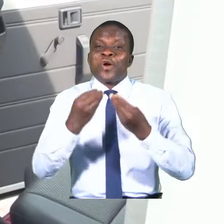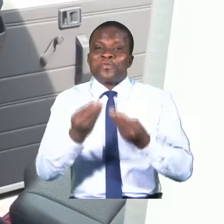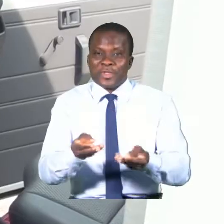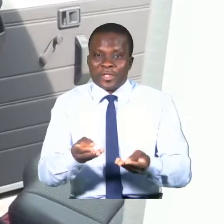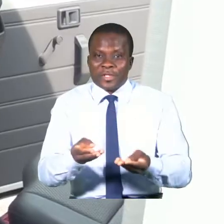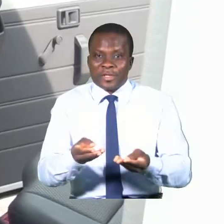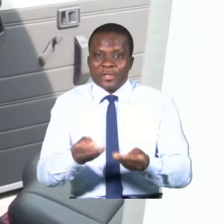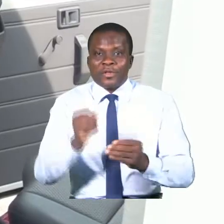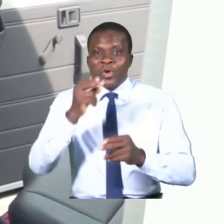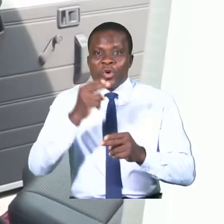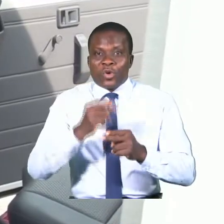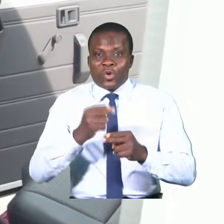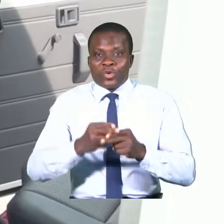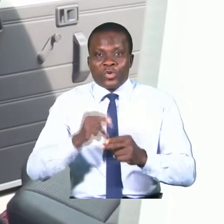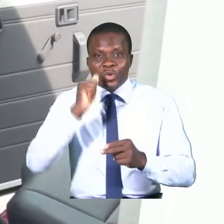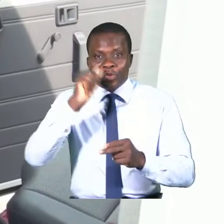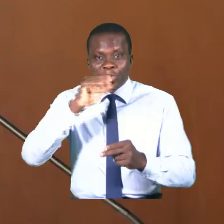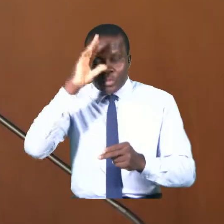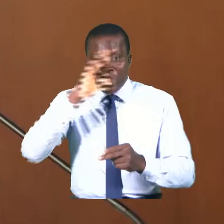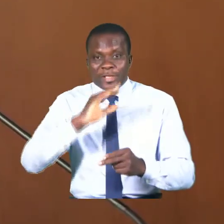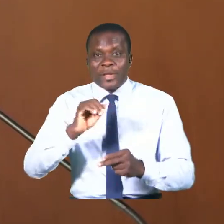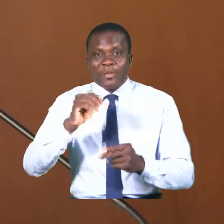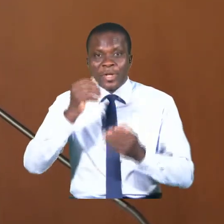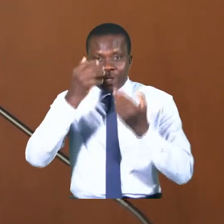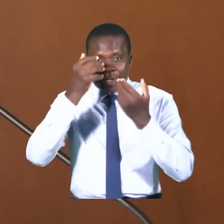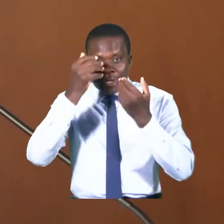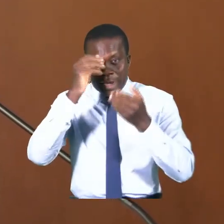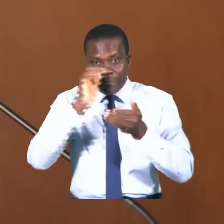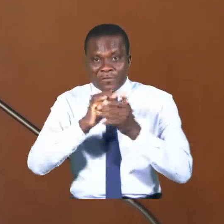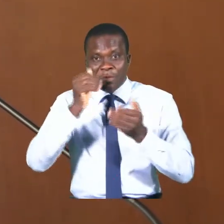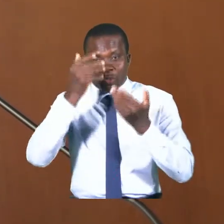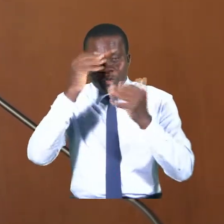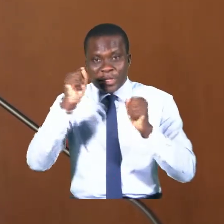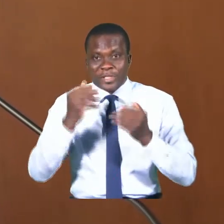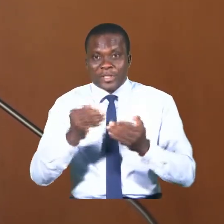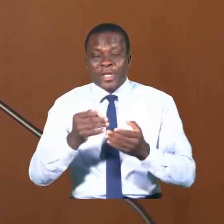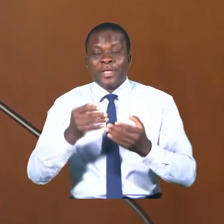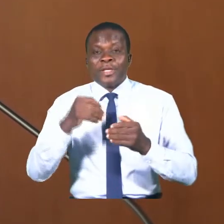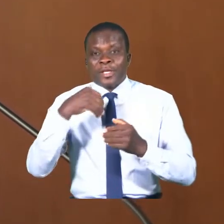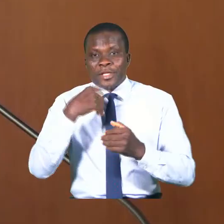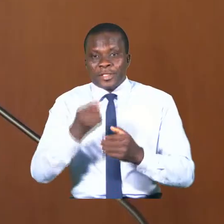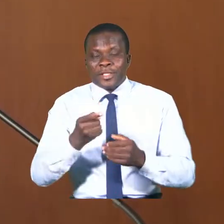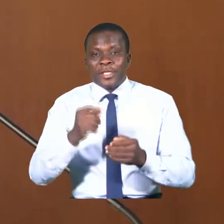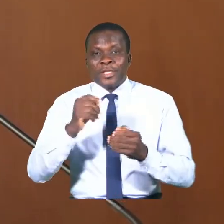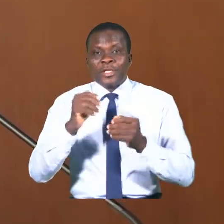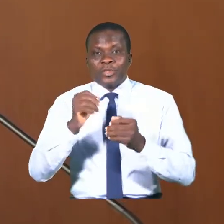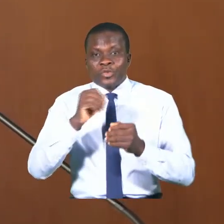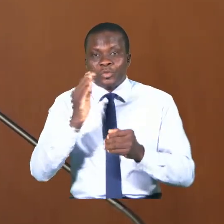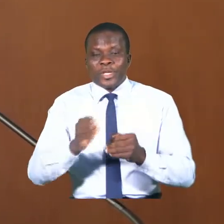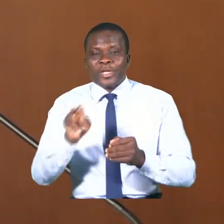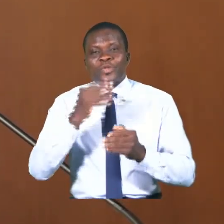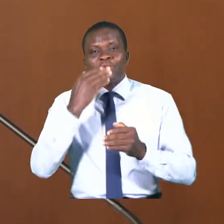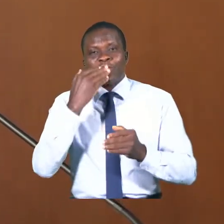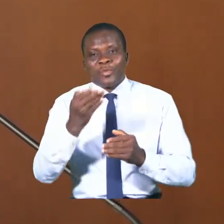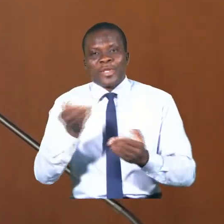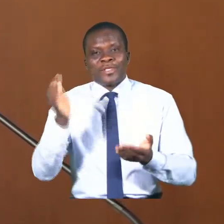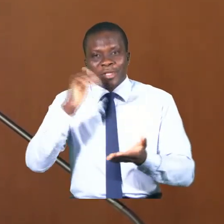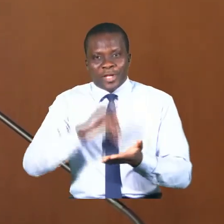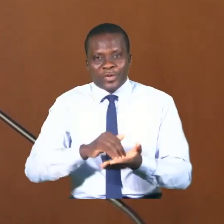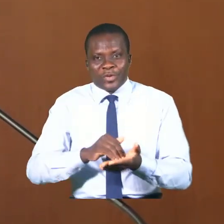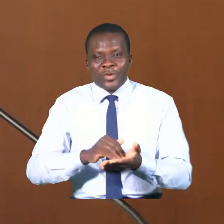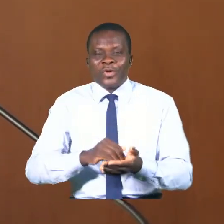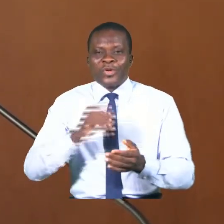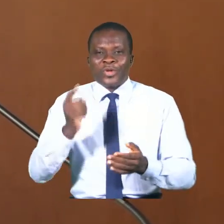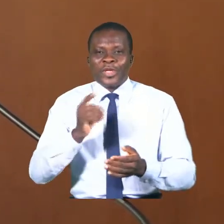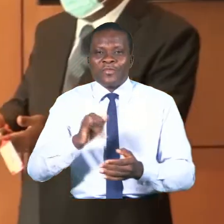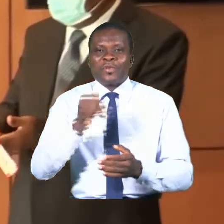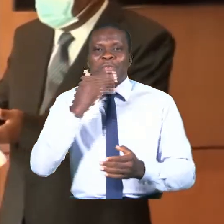Au nom de Madame Claudine Talon, président de la Fondation et première dame du Bénin, je vous remercie encore infiniment.